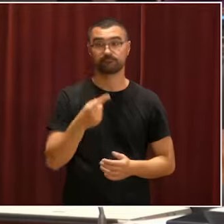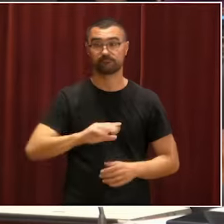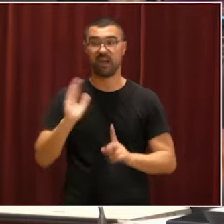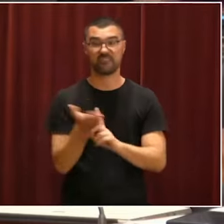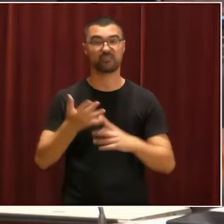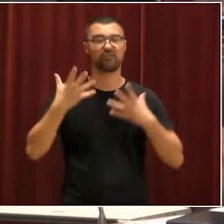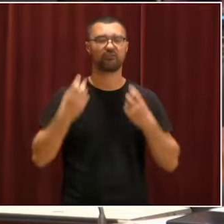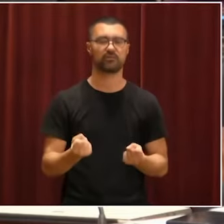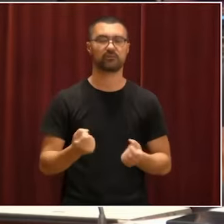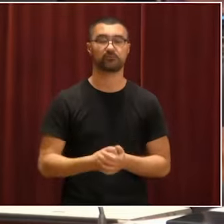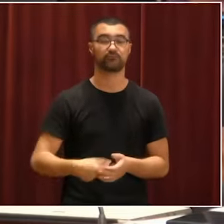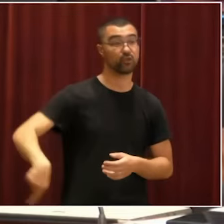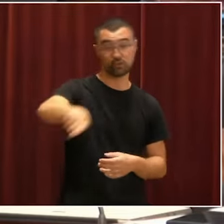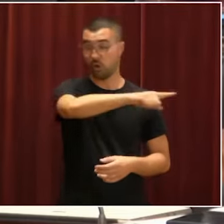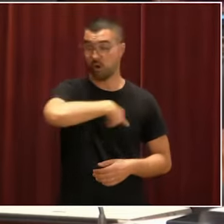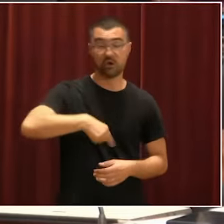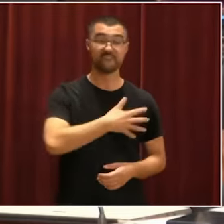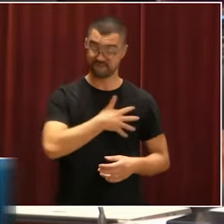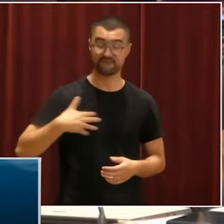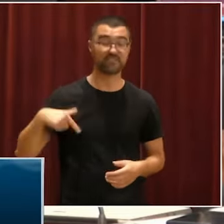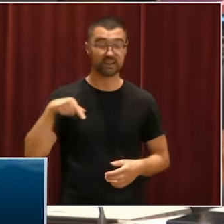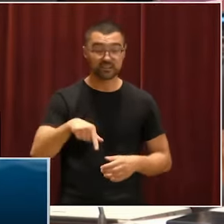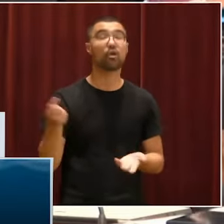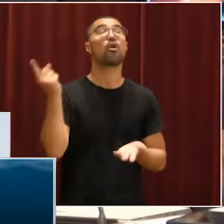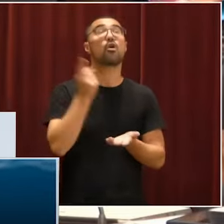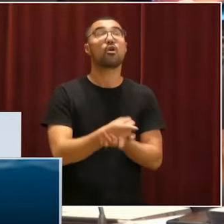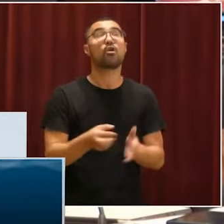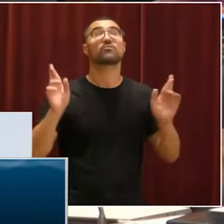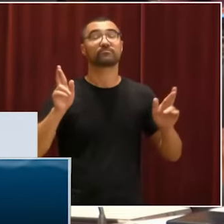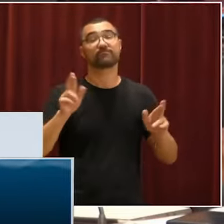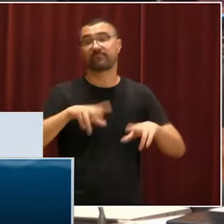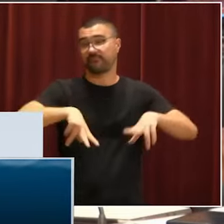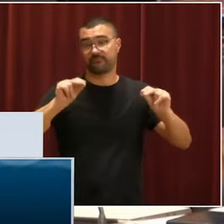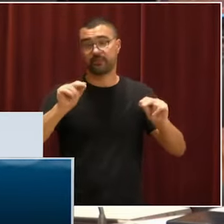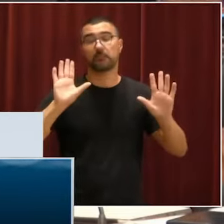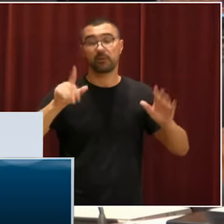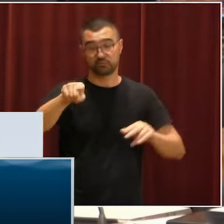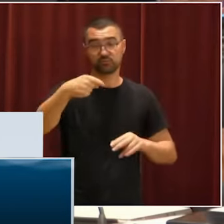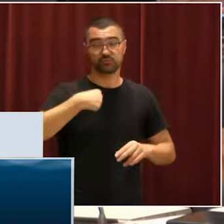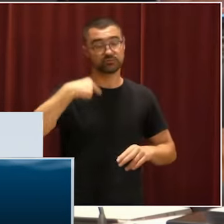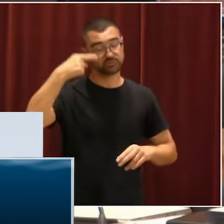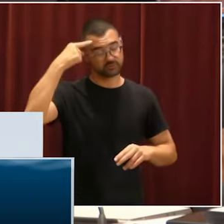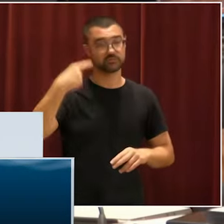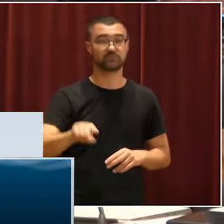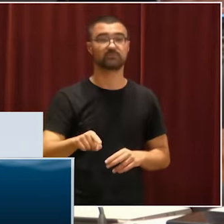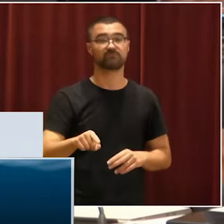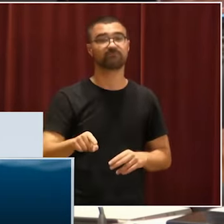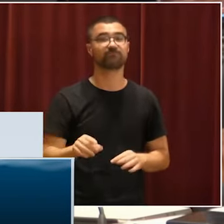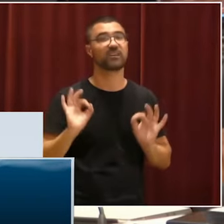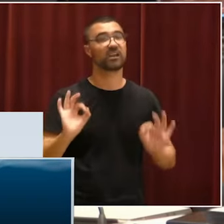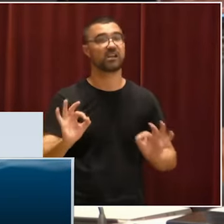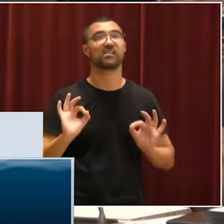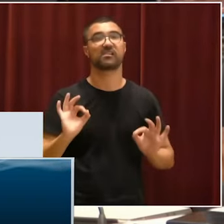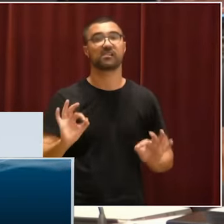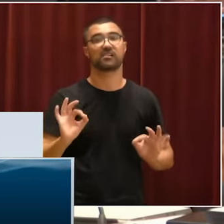Tots els aquí presents desitjam i esperam que això no torni a passar. Però vostè i jo, senyora presidenta, sabem que no